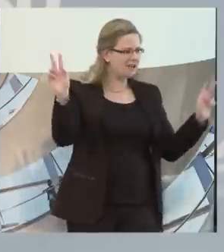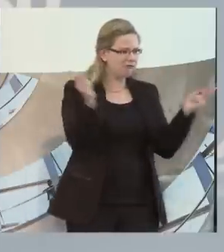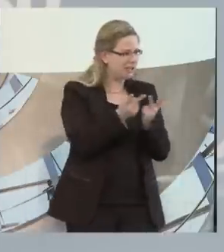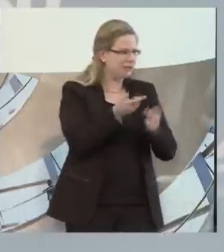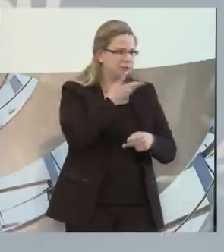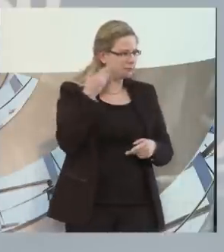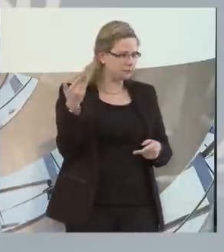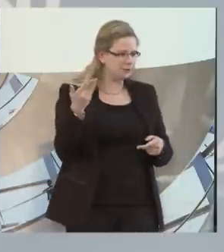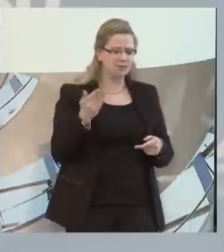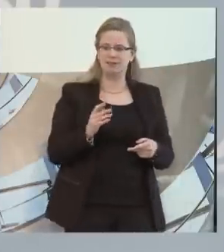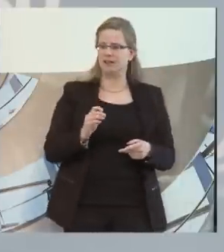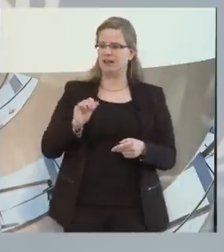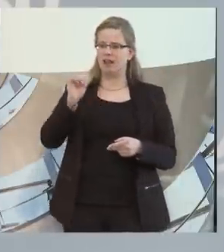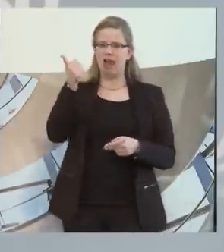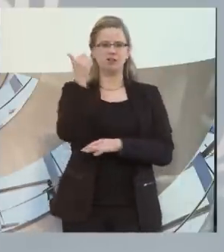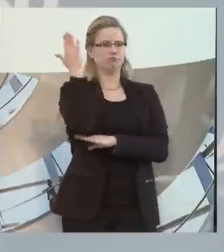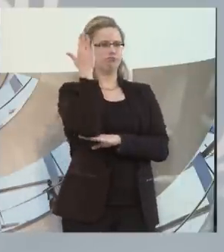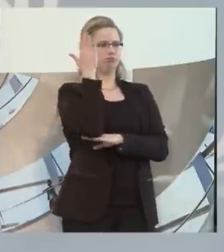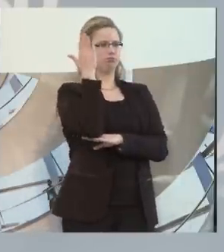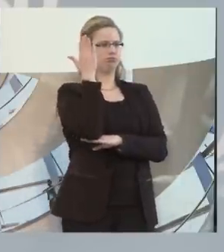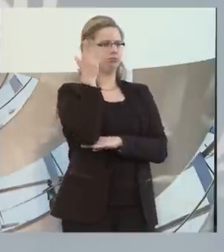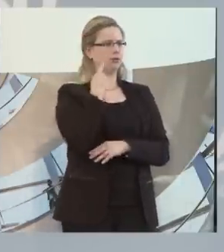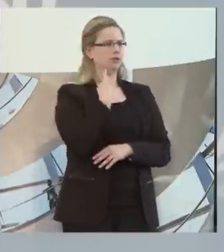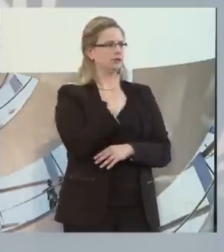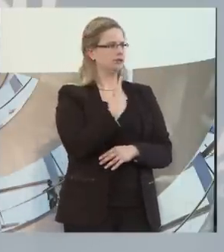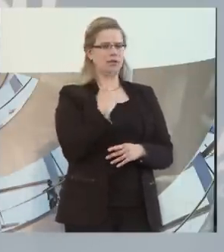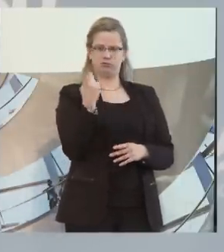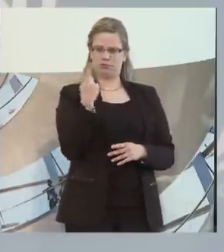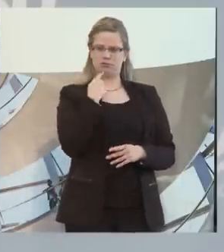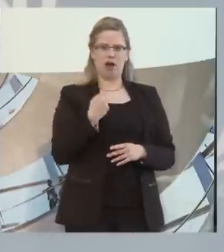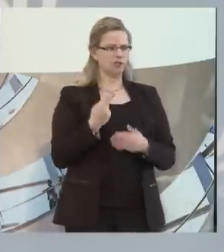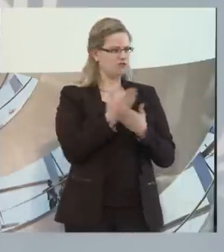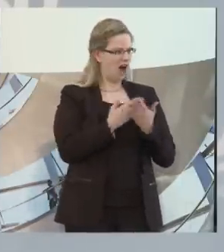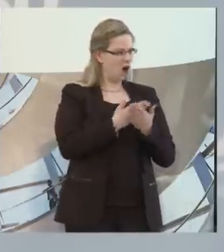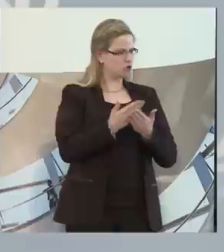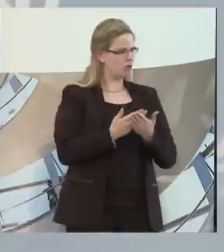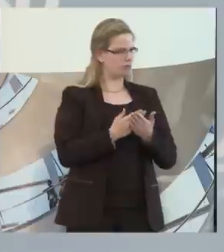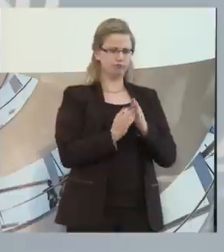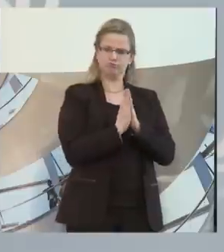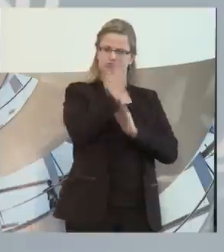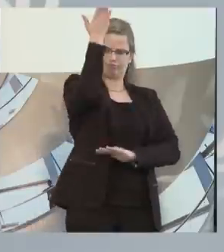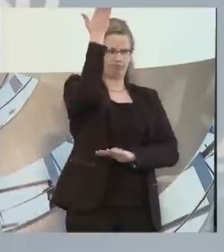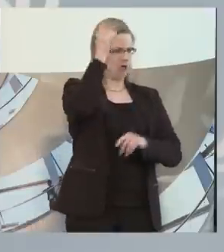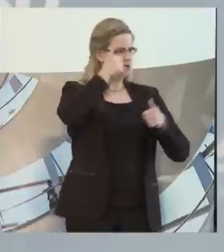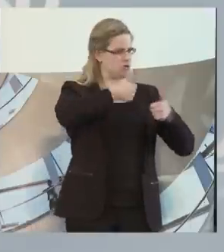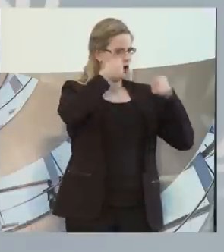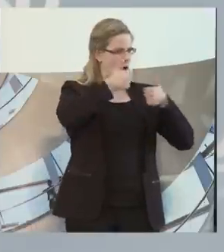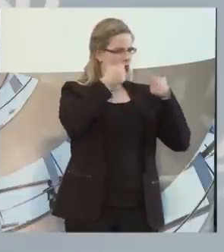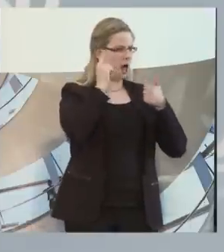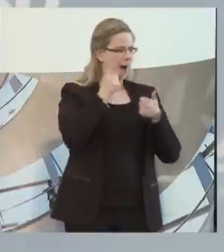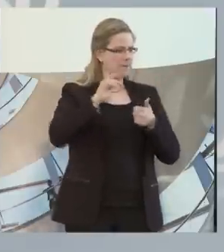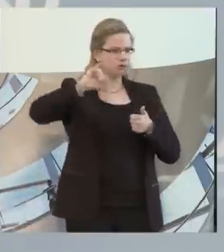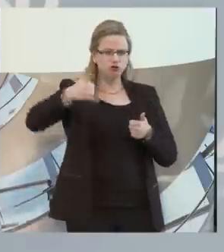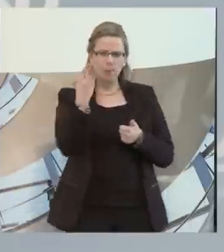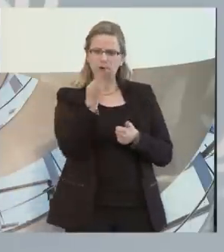ersten Redner hört, der eine Top-Ausbildung hat und keinen Job findet. Ich frage mich, was können wir machen, damit Menschen